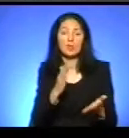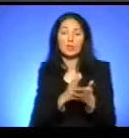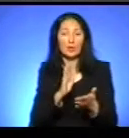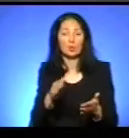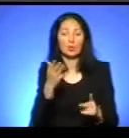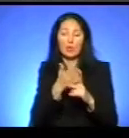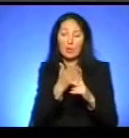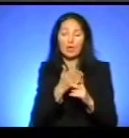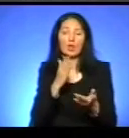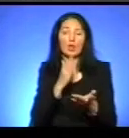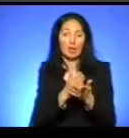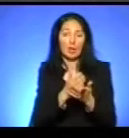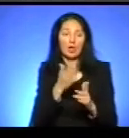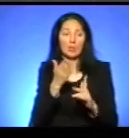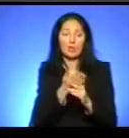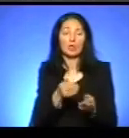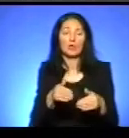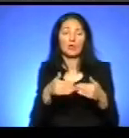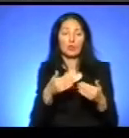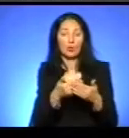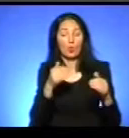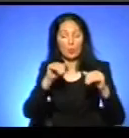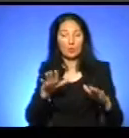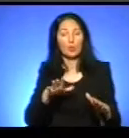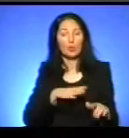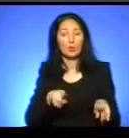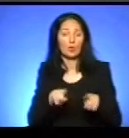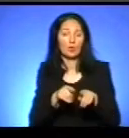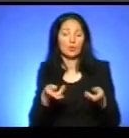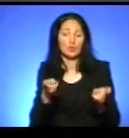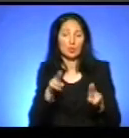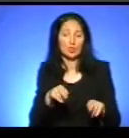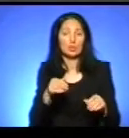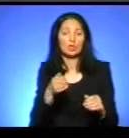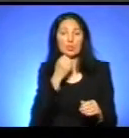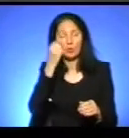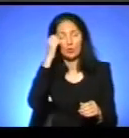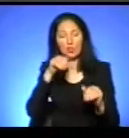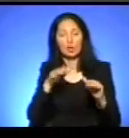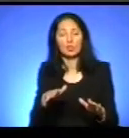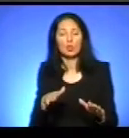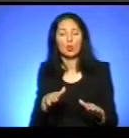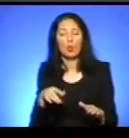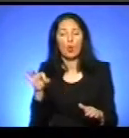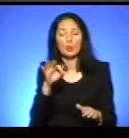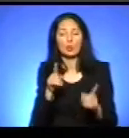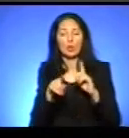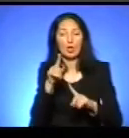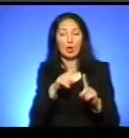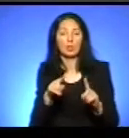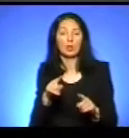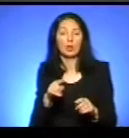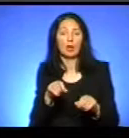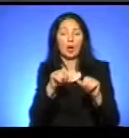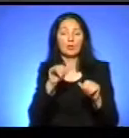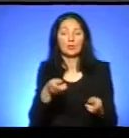винесення постанови, так вони і залишились завдяки рішенню обласної ради від 9 серпня, ці пільги залишені в такій формі безготівкові, як